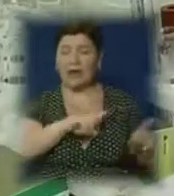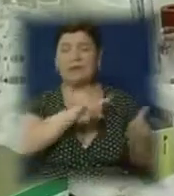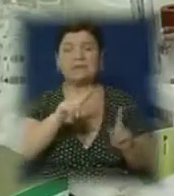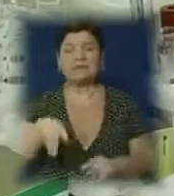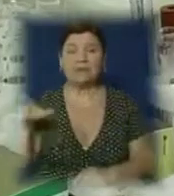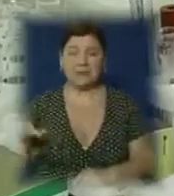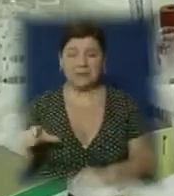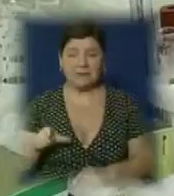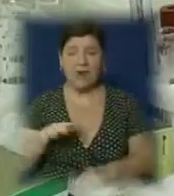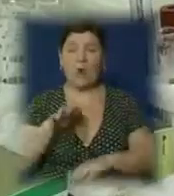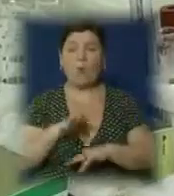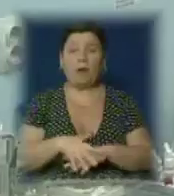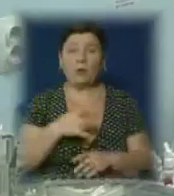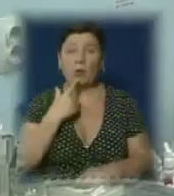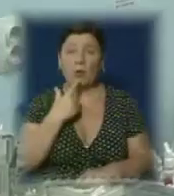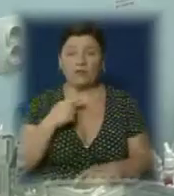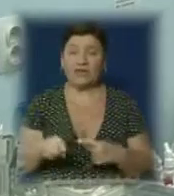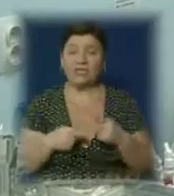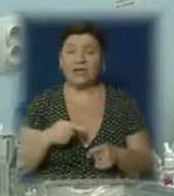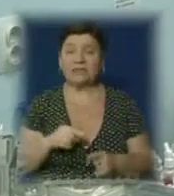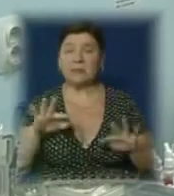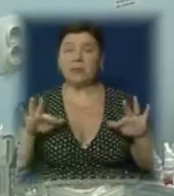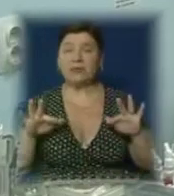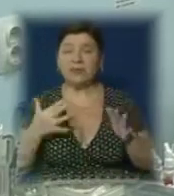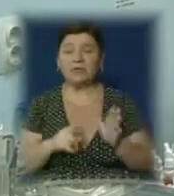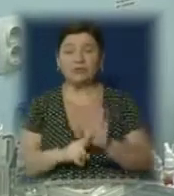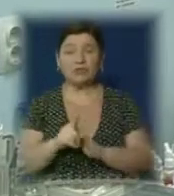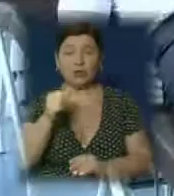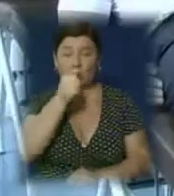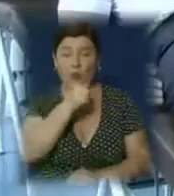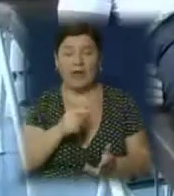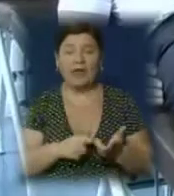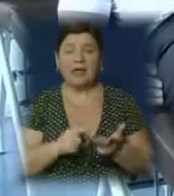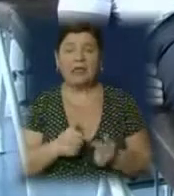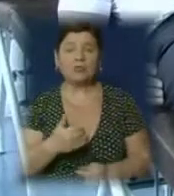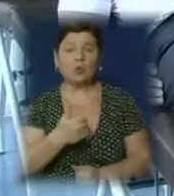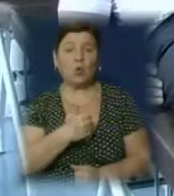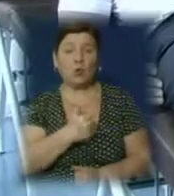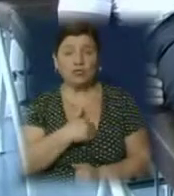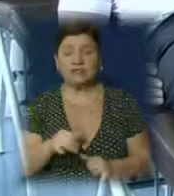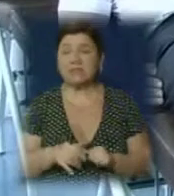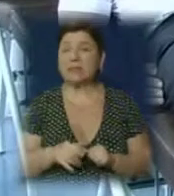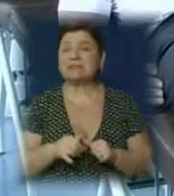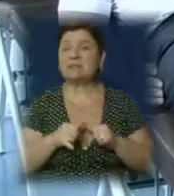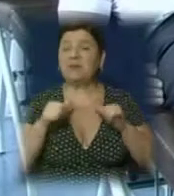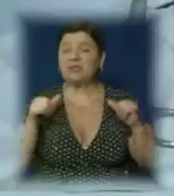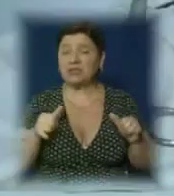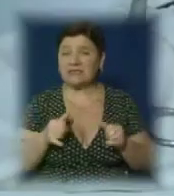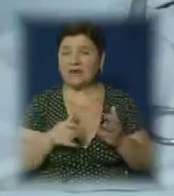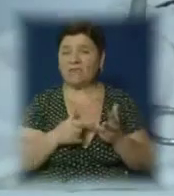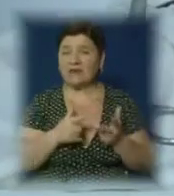Закарпатському банку крові зазначають через події в Україні. З початку року кількість охочих стати донором збільшилася в рази.